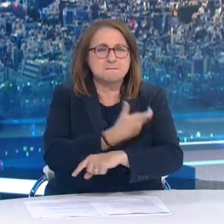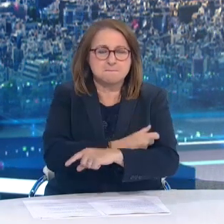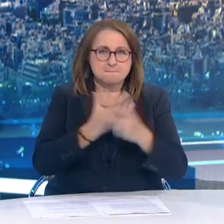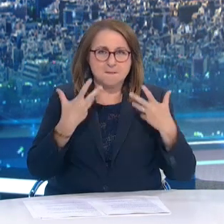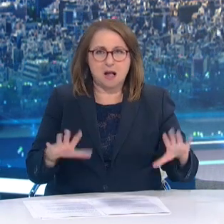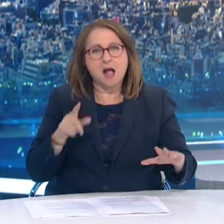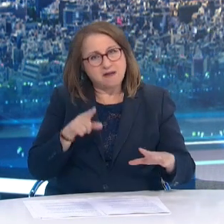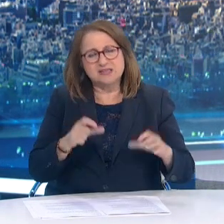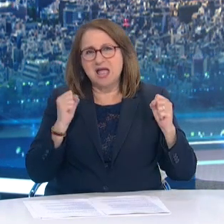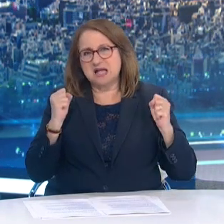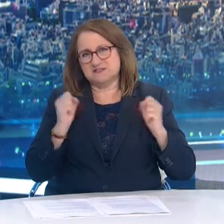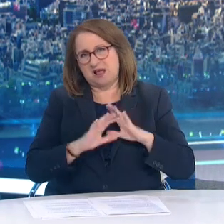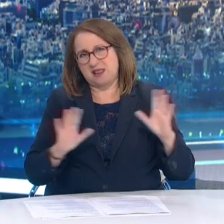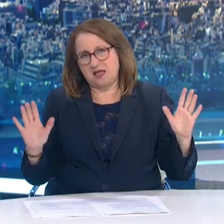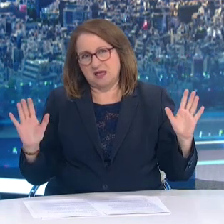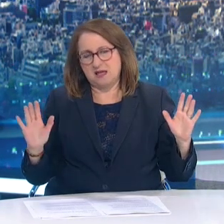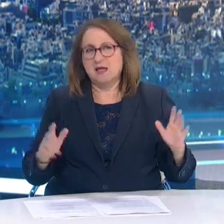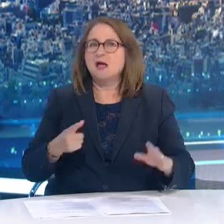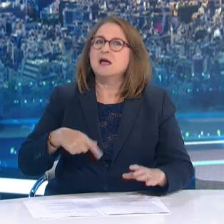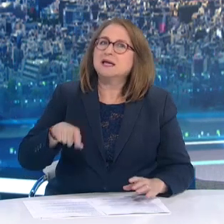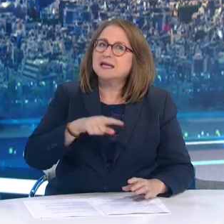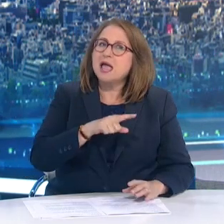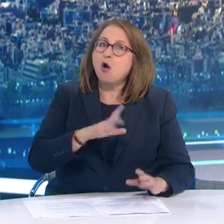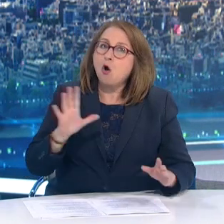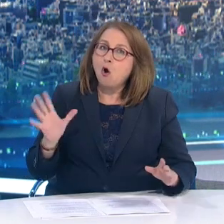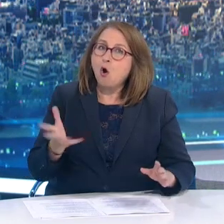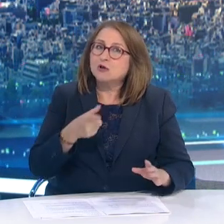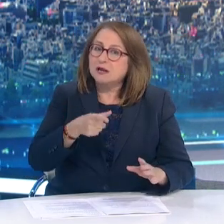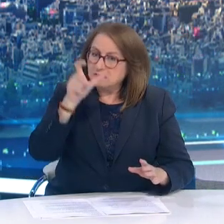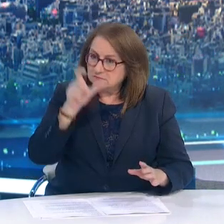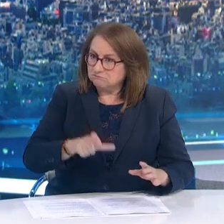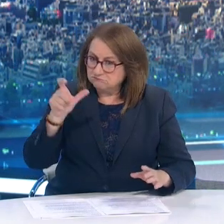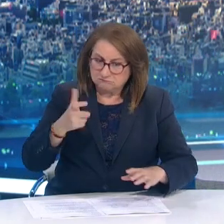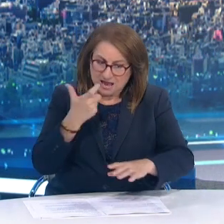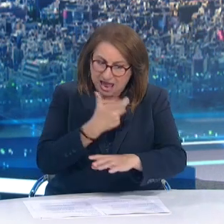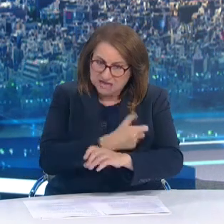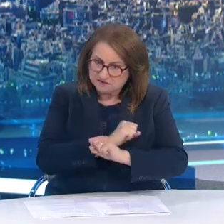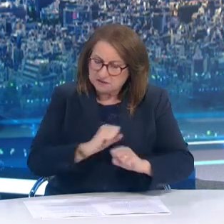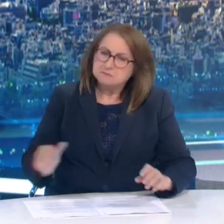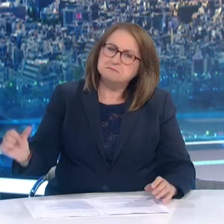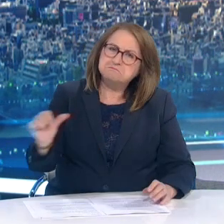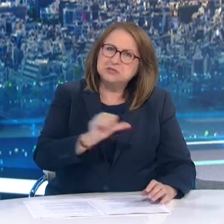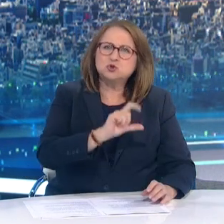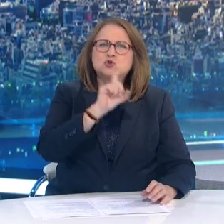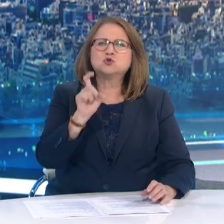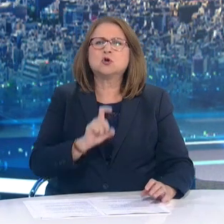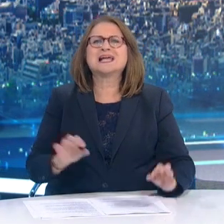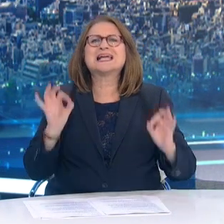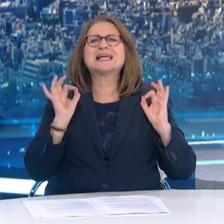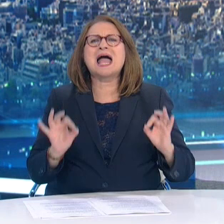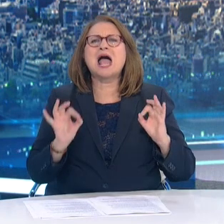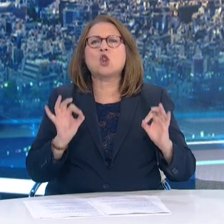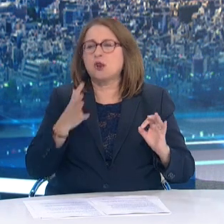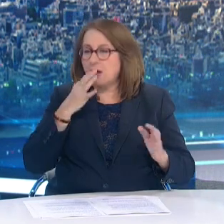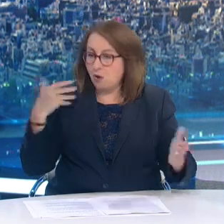όσο και υγειονομικά οι εμβολιασμένοι πολίτες επανέρχονται στην κανονικότητα απολαμβάνοντας τα δικαιώματα που έχουν στερηθεί επί 16